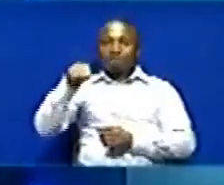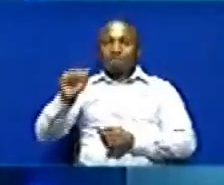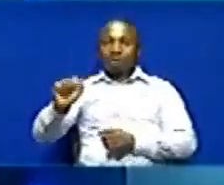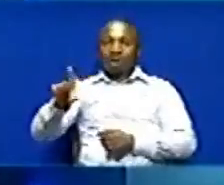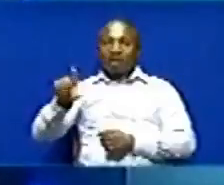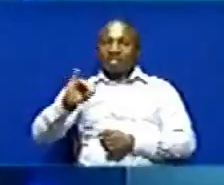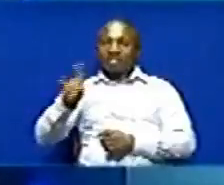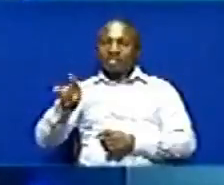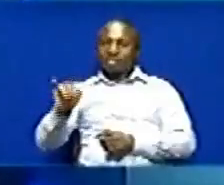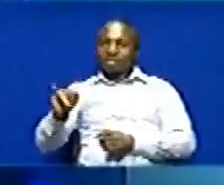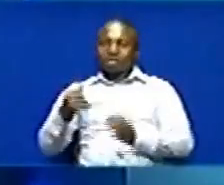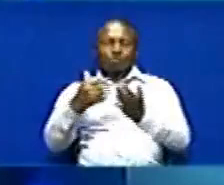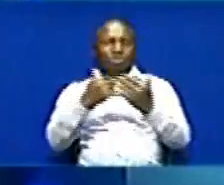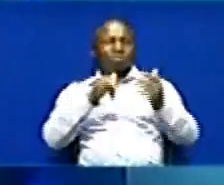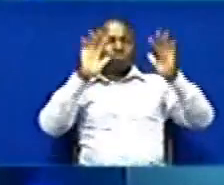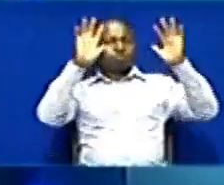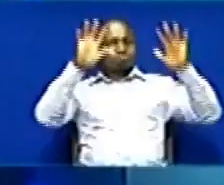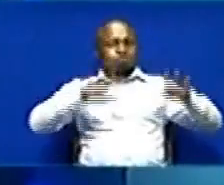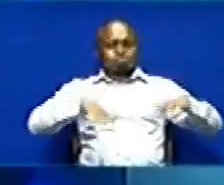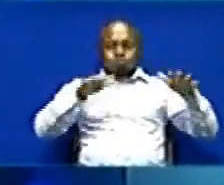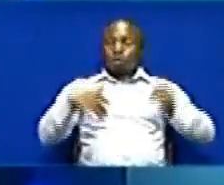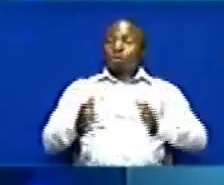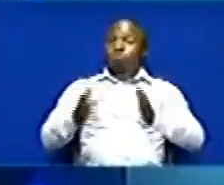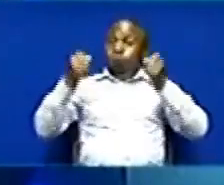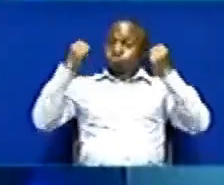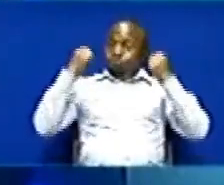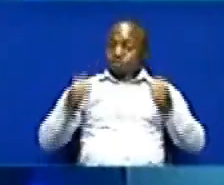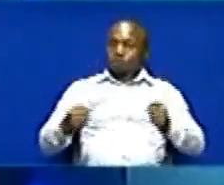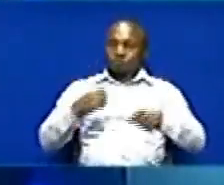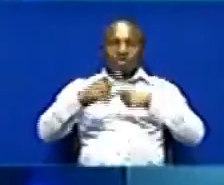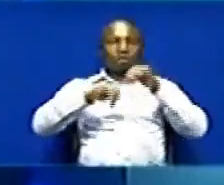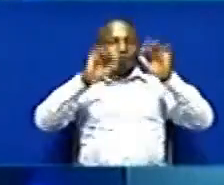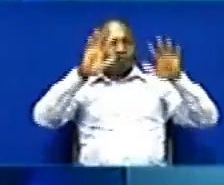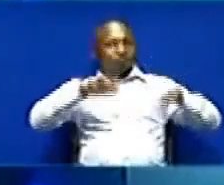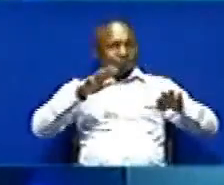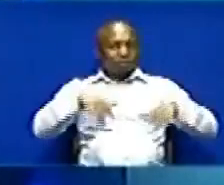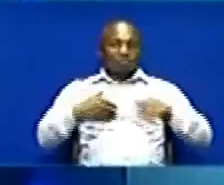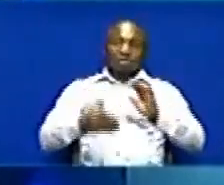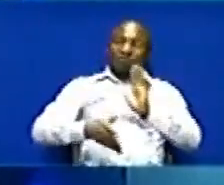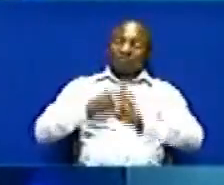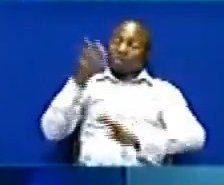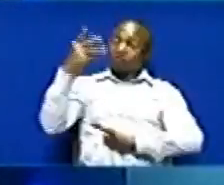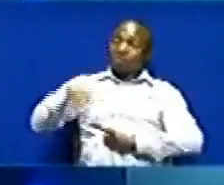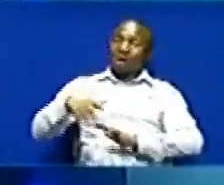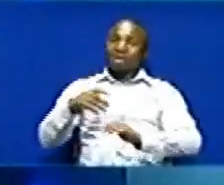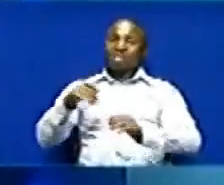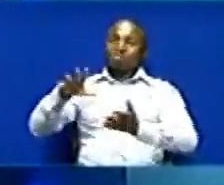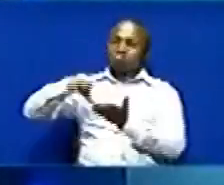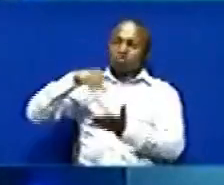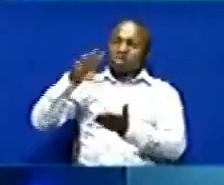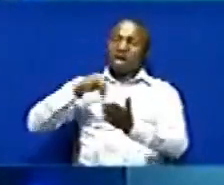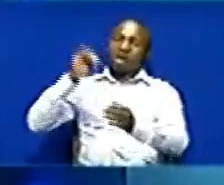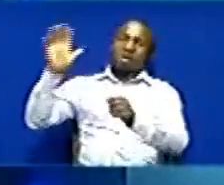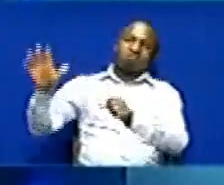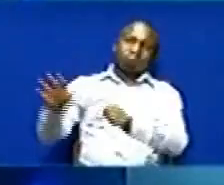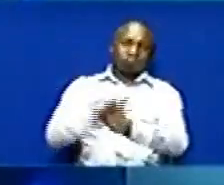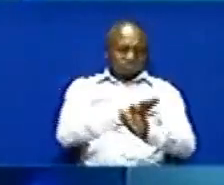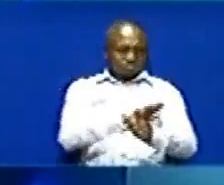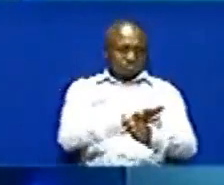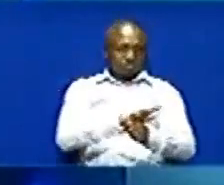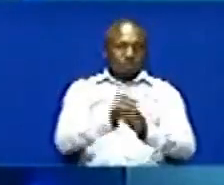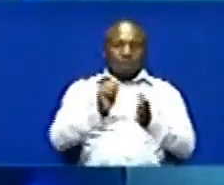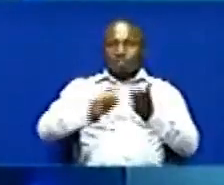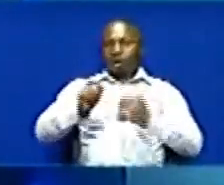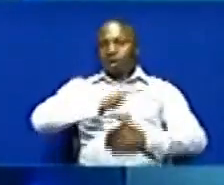sababishu wanamfuwa kubwa Zinazonyesha na kusababisha vianzo vya maji Kuja mchanga Mwaleshu yetu Adolf